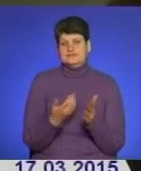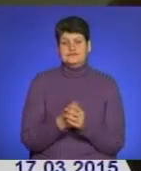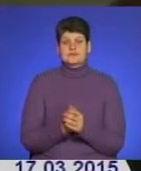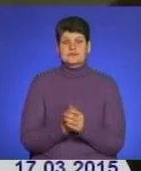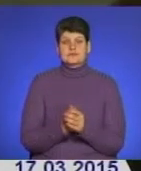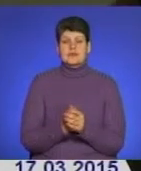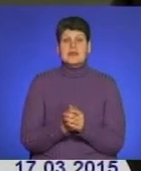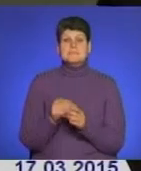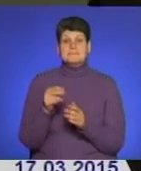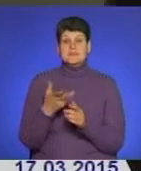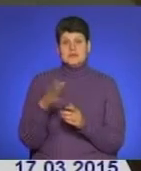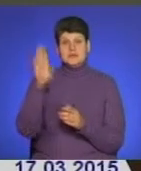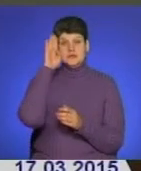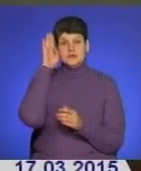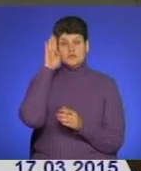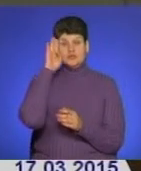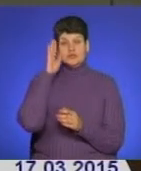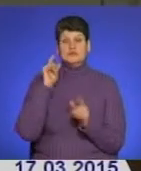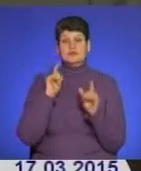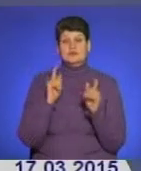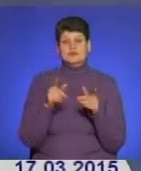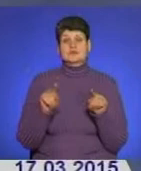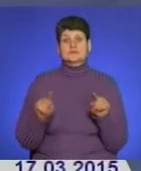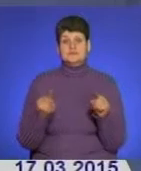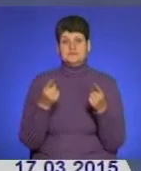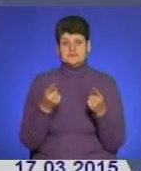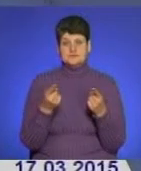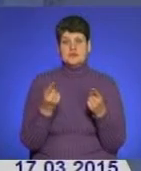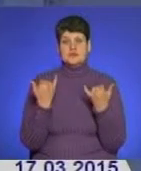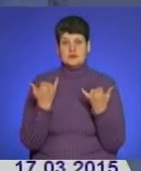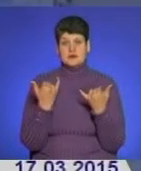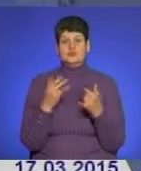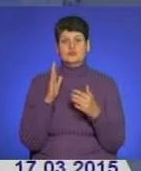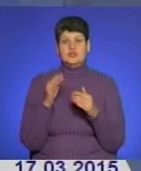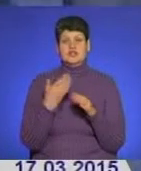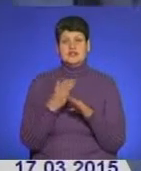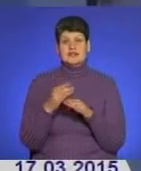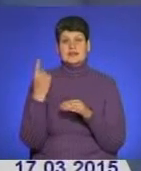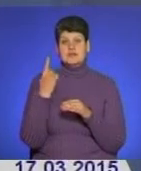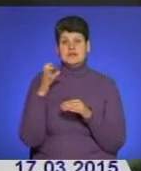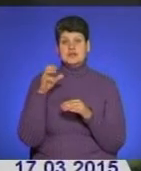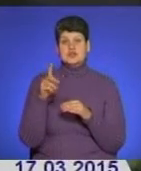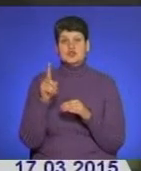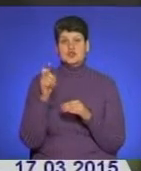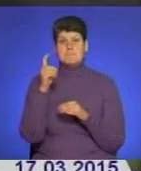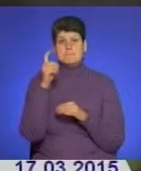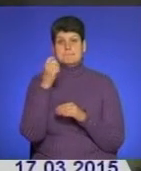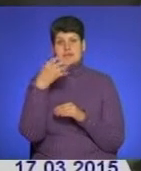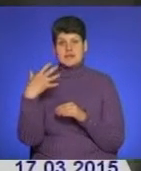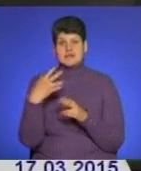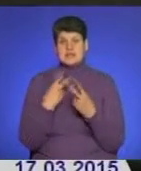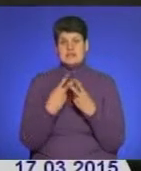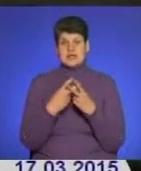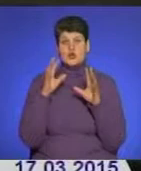Підозрюваний згідно статті 208 КПК затриманий. Слідчі інкримінують йому частину першу статті 115 Кримінального